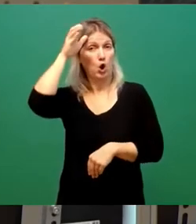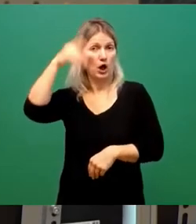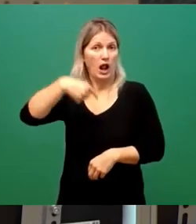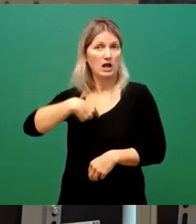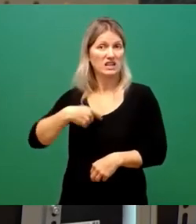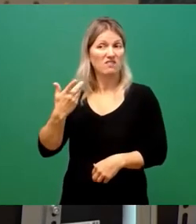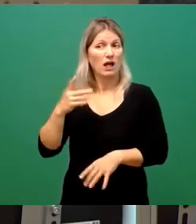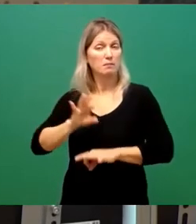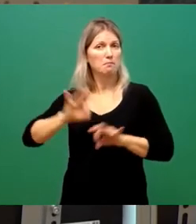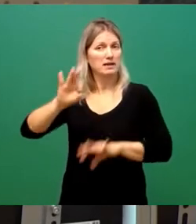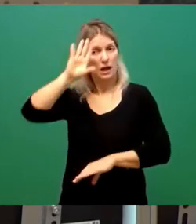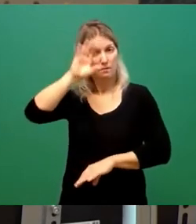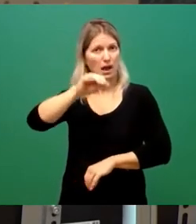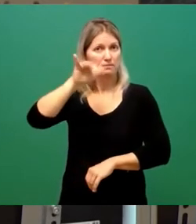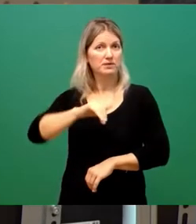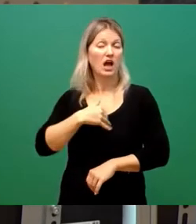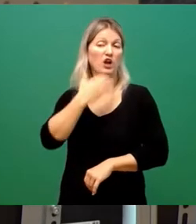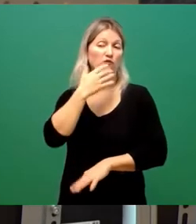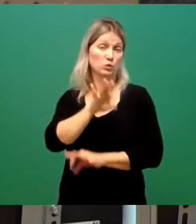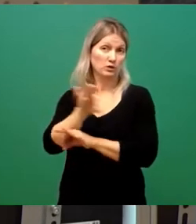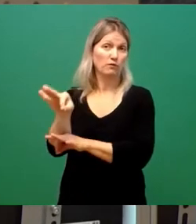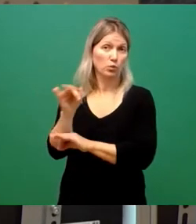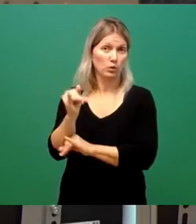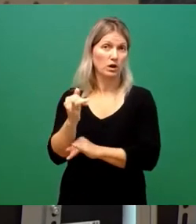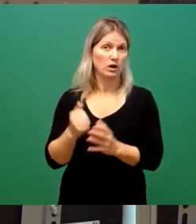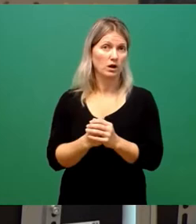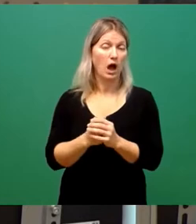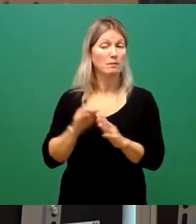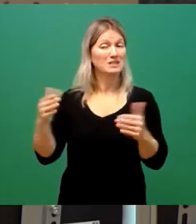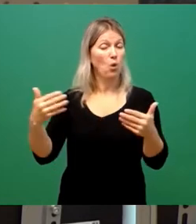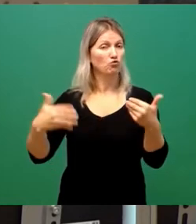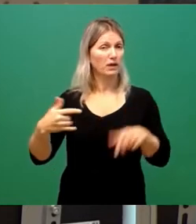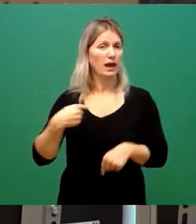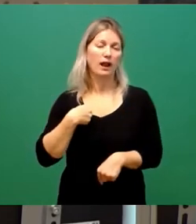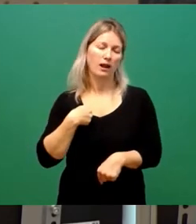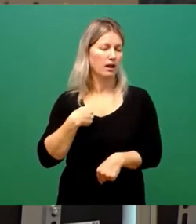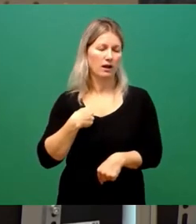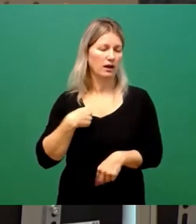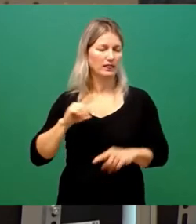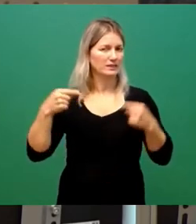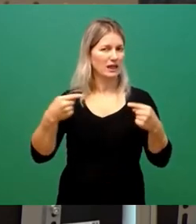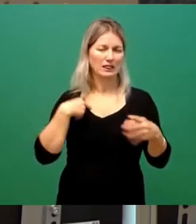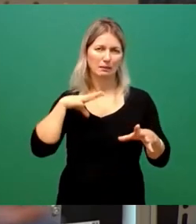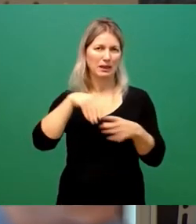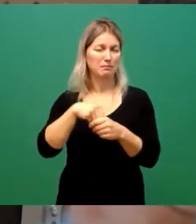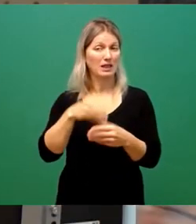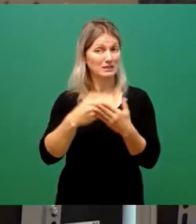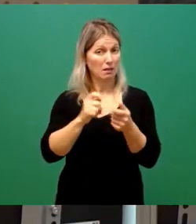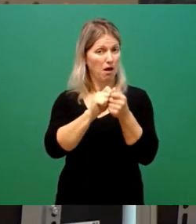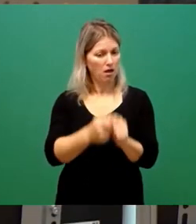Erkenntnis, ich wünsche es Ihnen herzlich, aber dieses Spiel machen wir Dissidenten nicht mit, deswegen werden wir das auch ablehnen, diese Änderung. Danke.